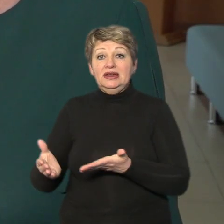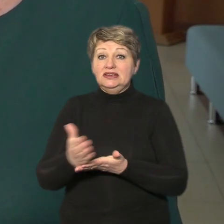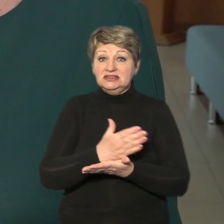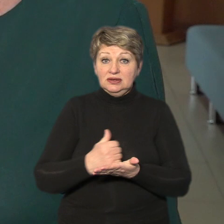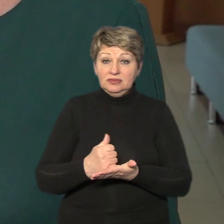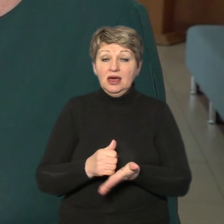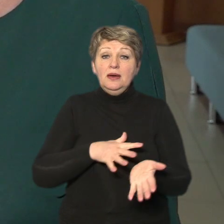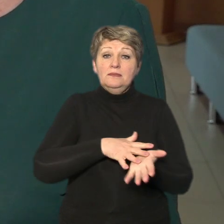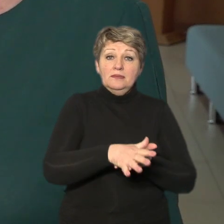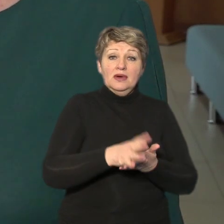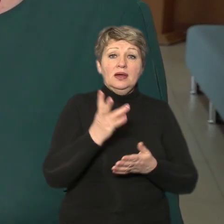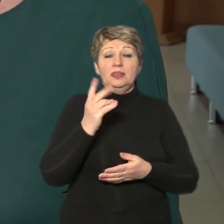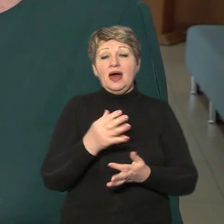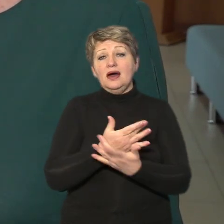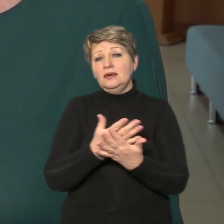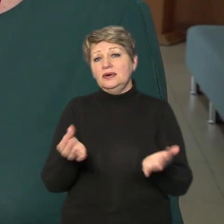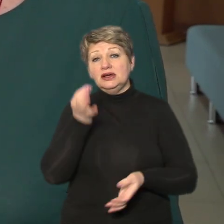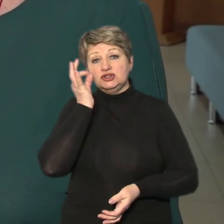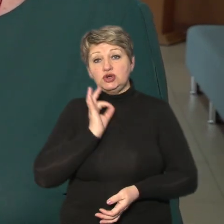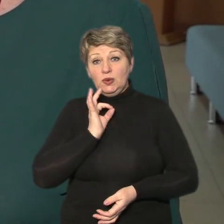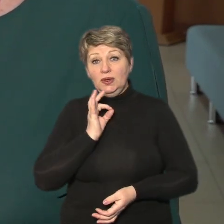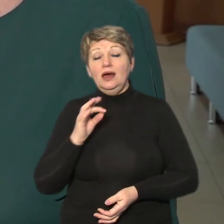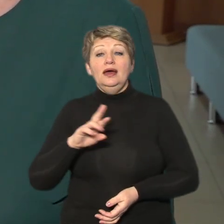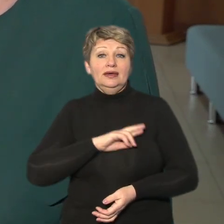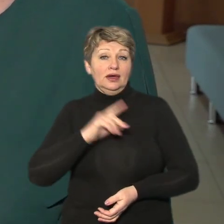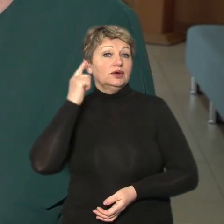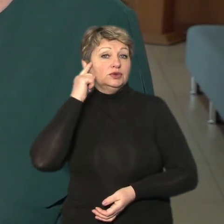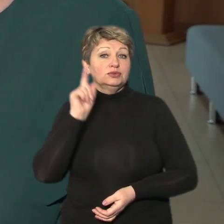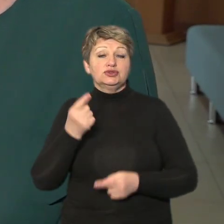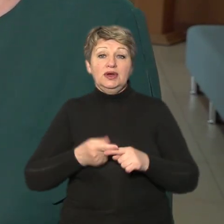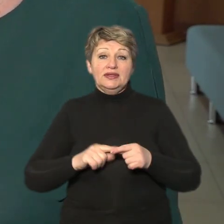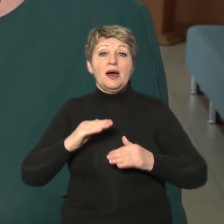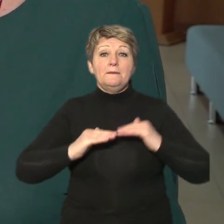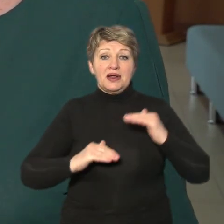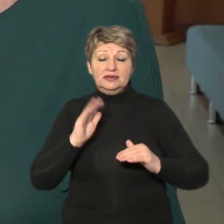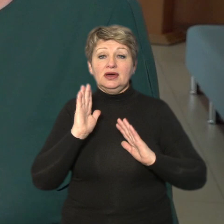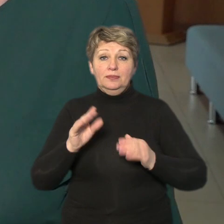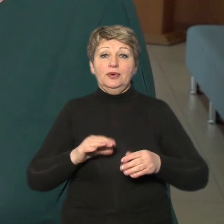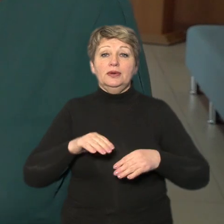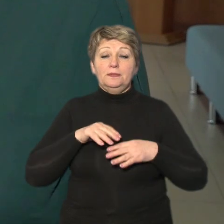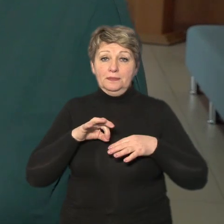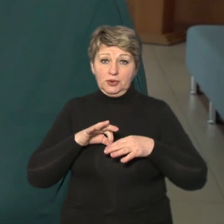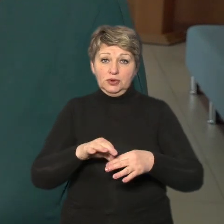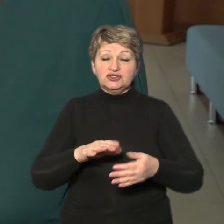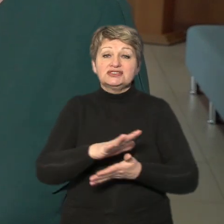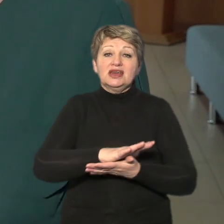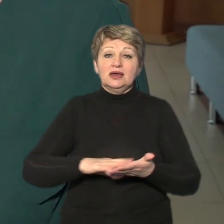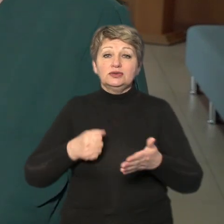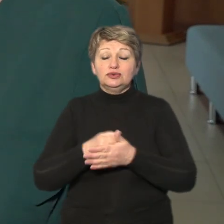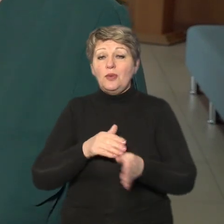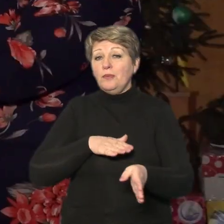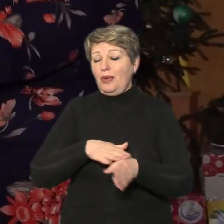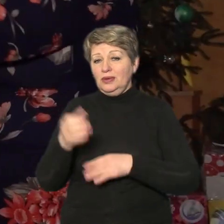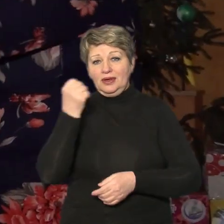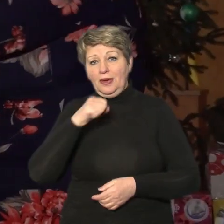покупку різноманітних солодощів і я думаю що це як то кажуть буде практика продовжуватися звичайно надалі до повної перемоги нашої